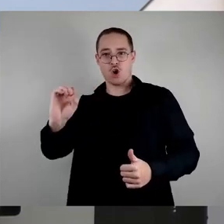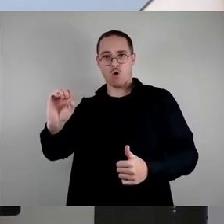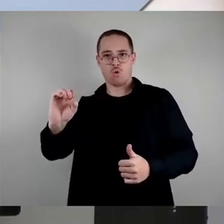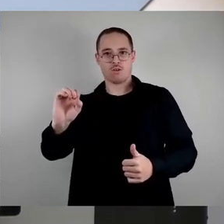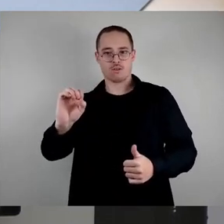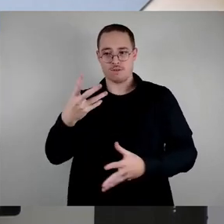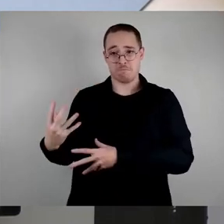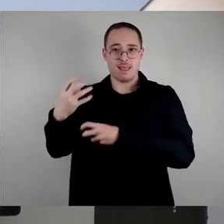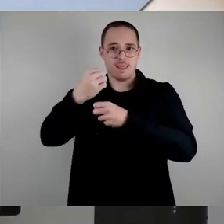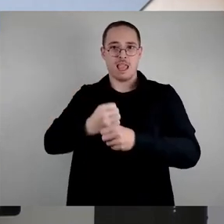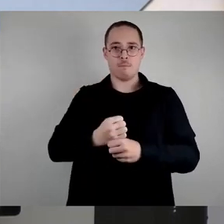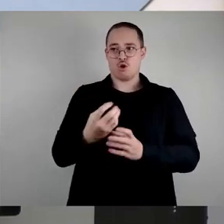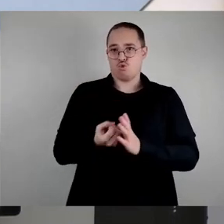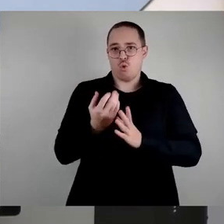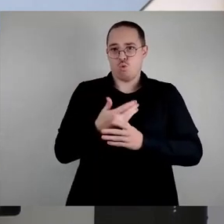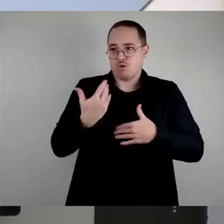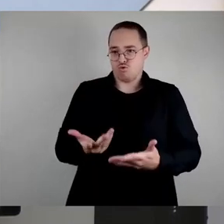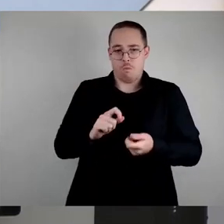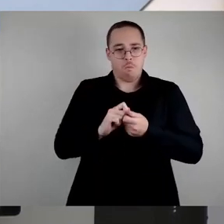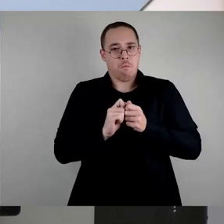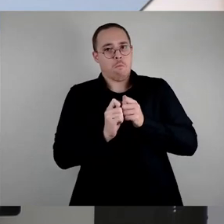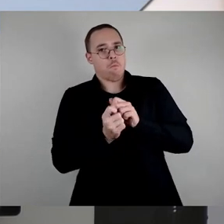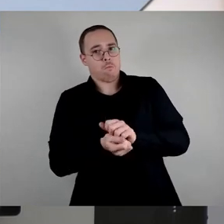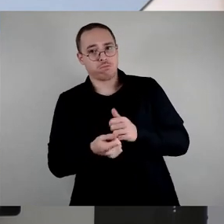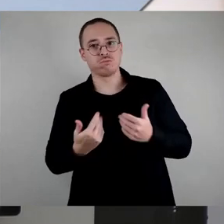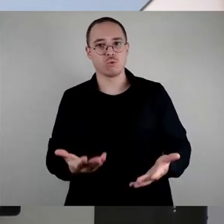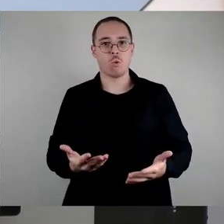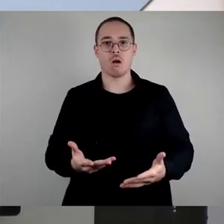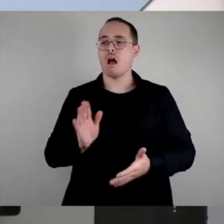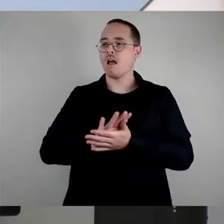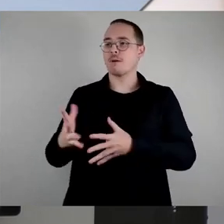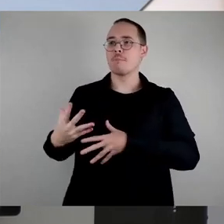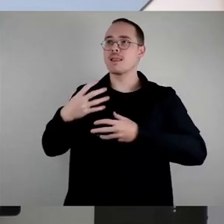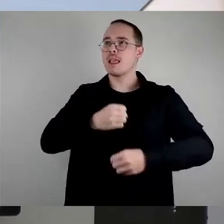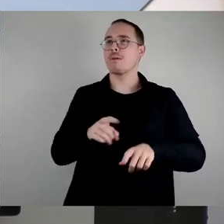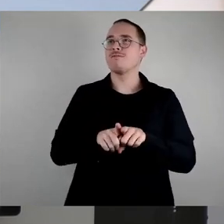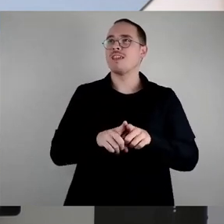Ding zum Mitnehmen, zum Essen, zum Konsumieren, wie ein Accessoire ist,